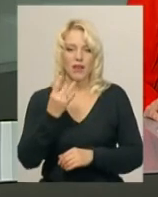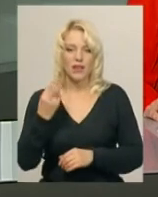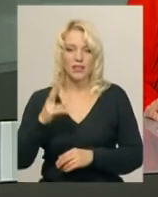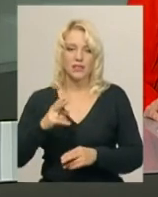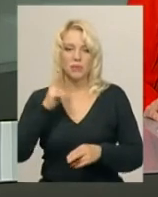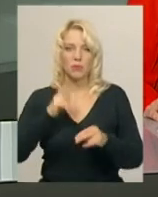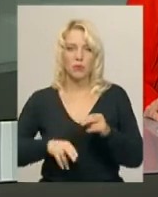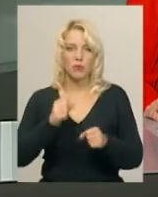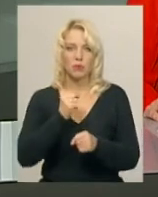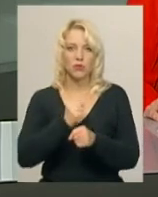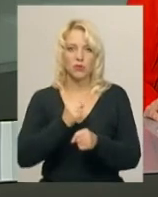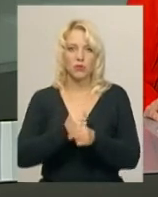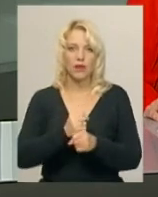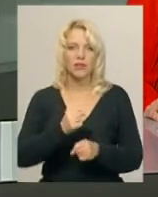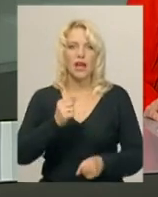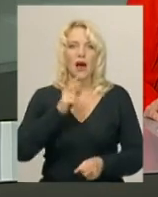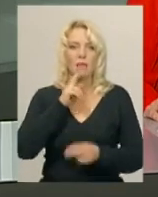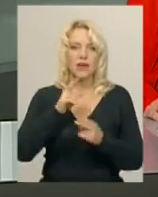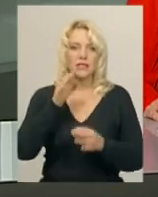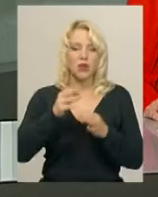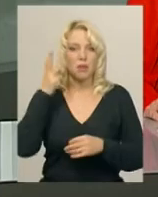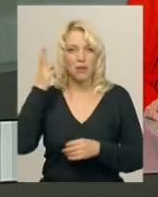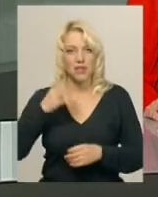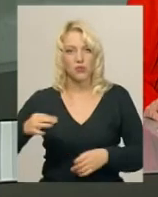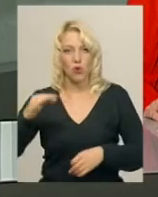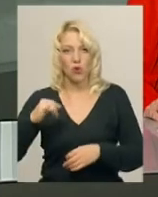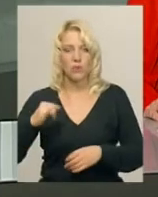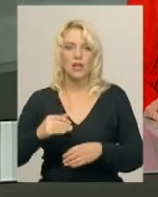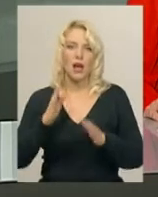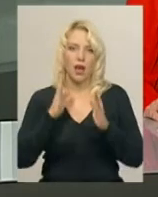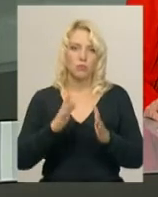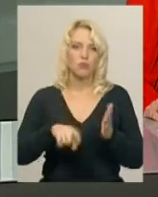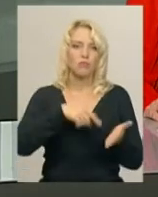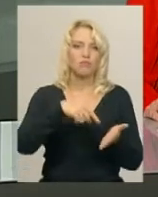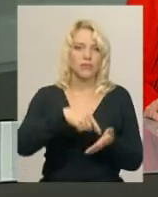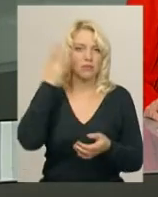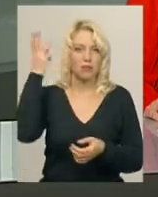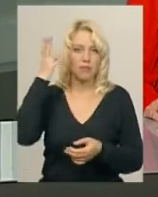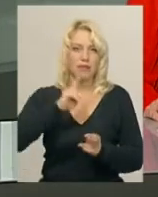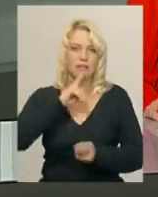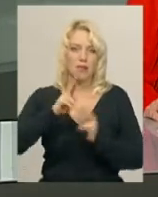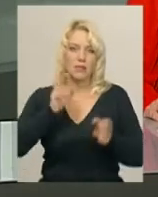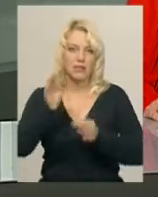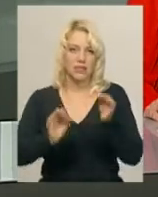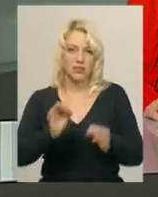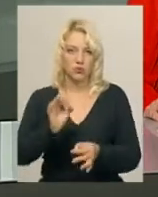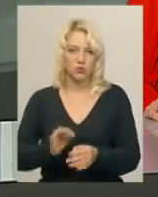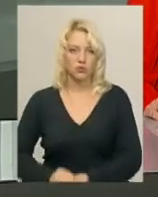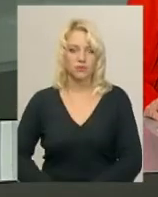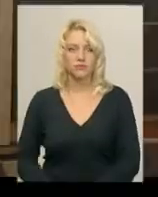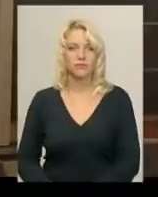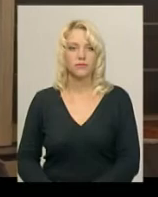Хмельницької області, натомість завтра почне працювати Хмельницький апеляційний суд. Подробиці розповість Світлана Поробок.